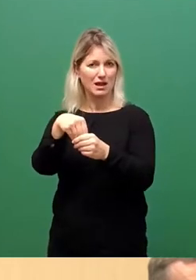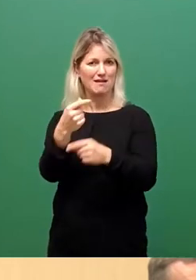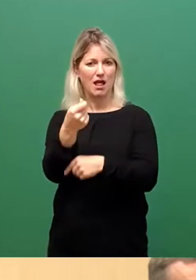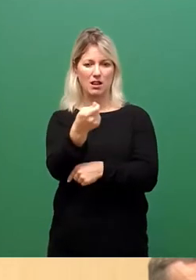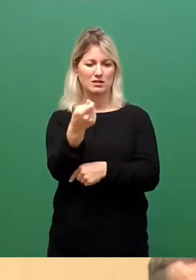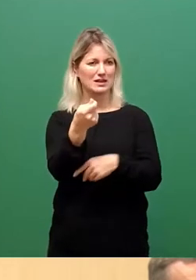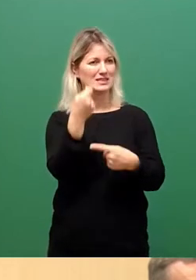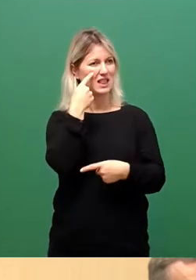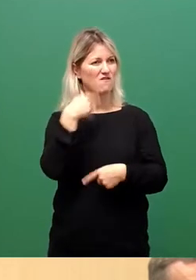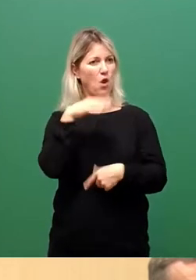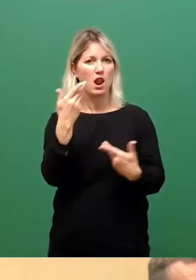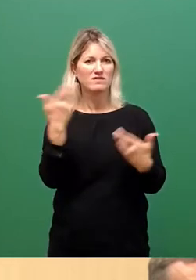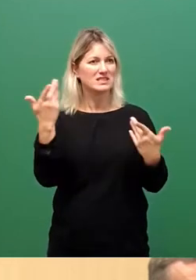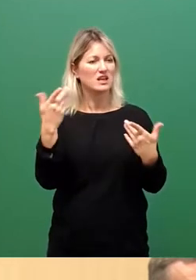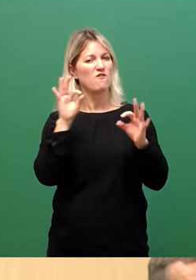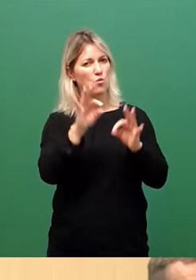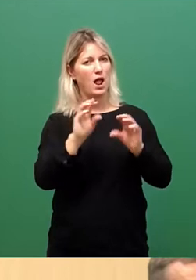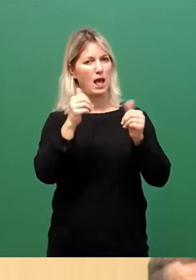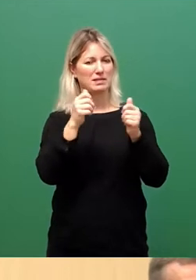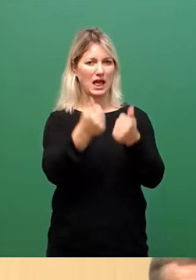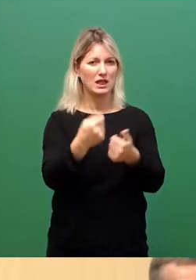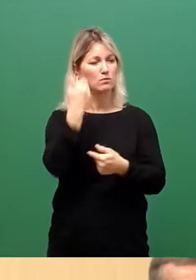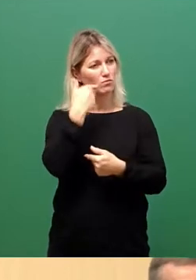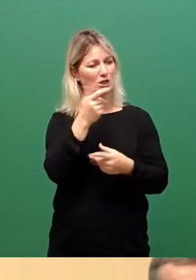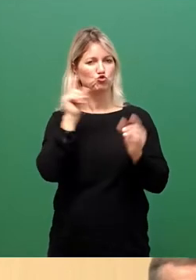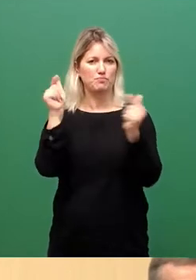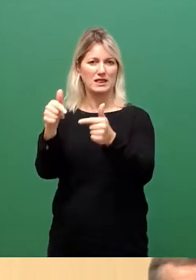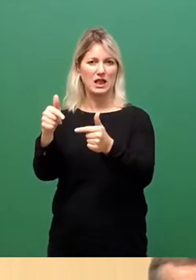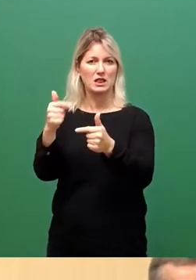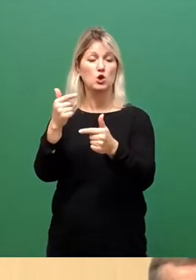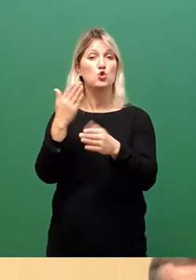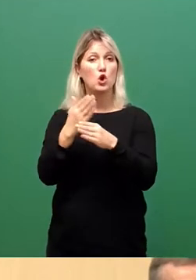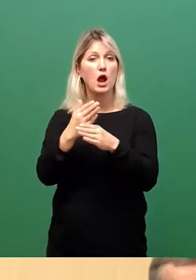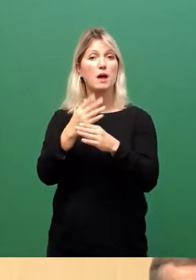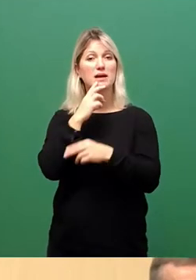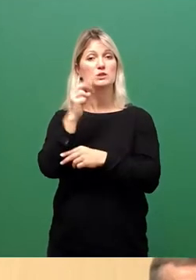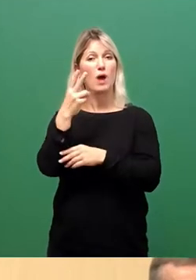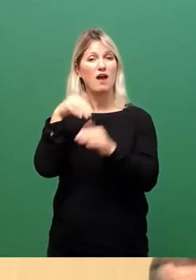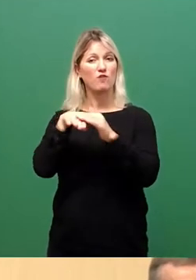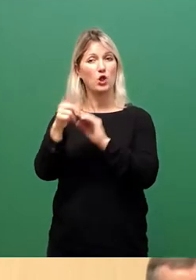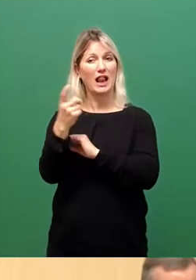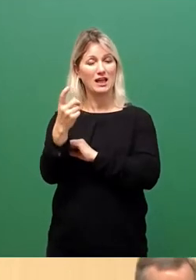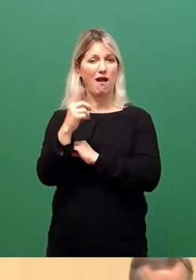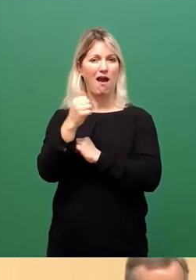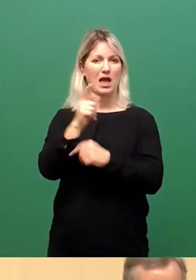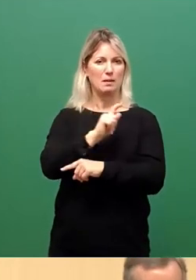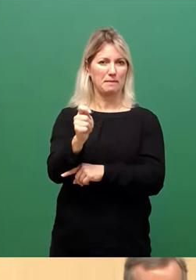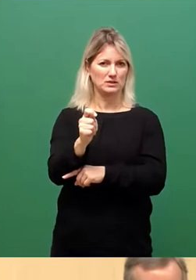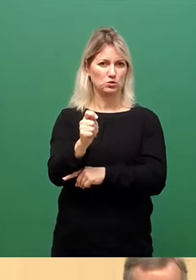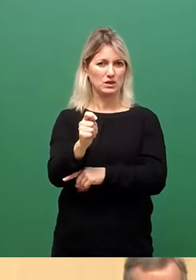retten. Also spenden Sie mit, denn es gibt zwei Flüchtlinge zum Preis von eins. Und meine Zustimmung zur Neufassung der